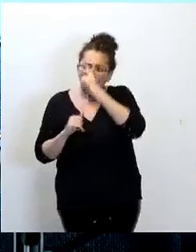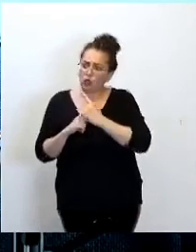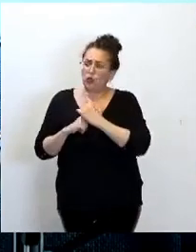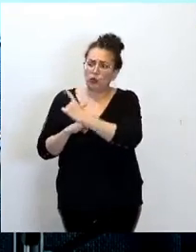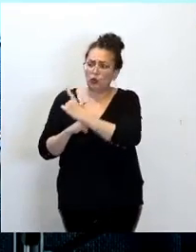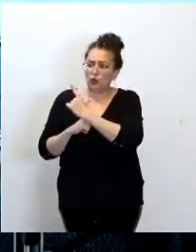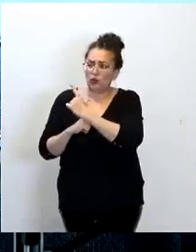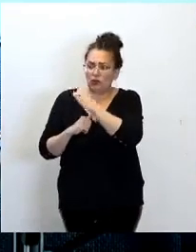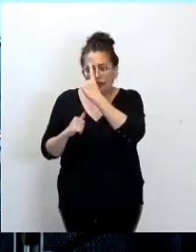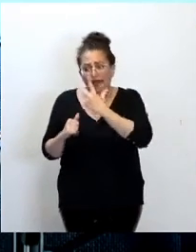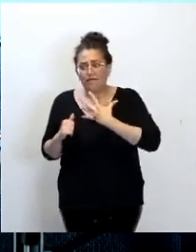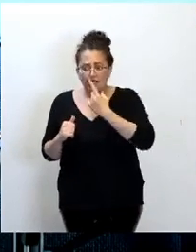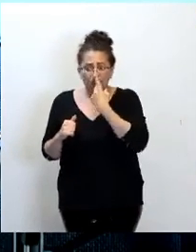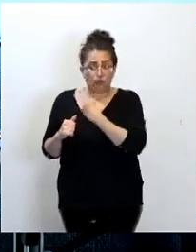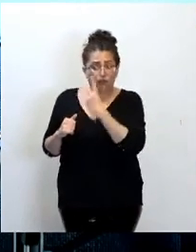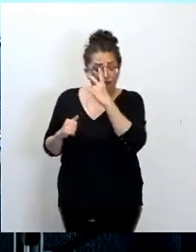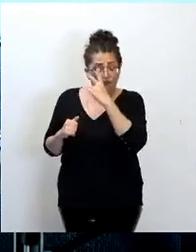remercie.